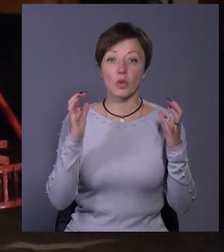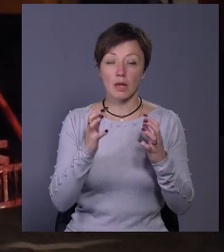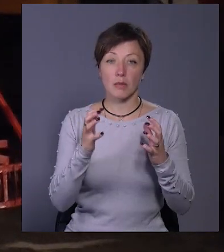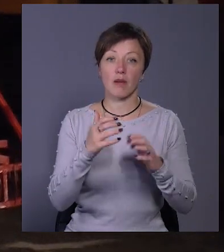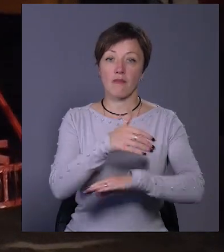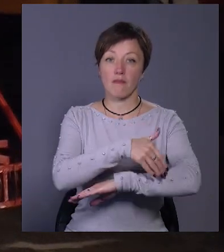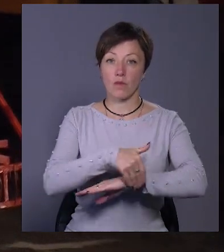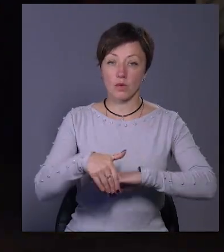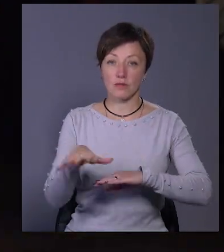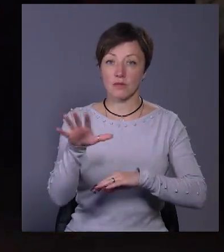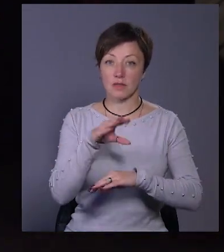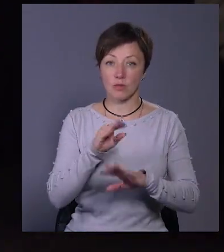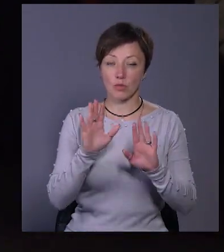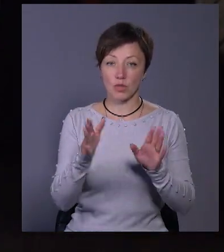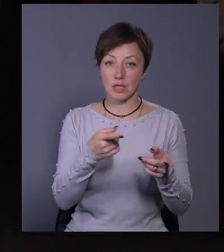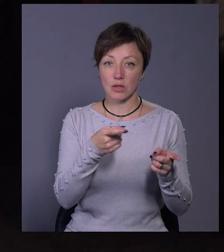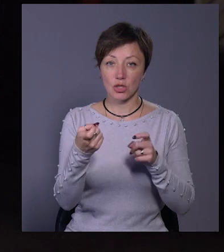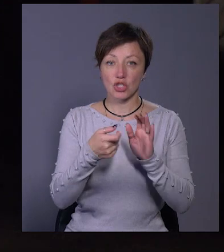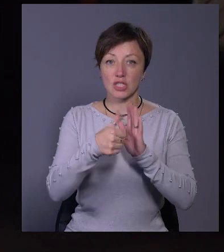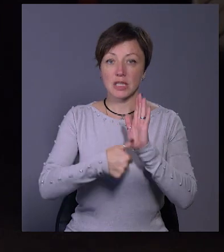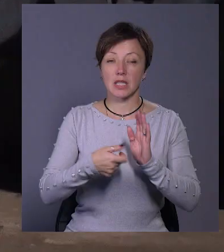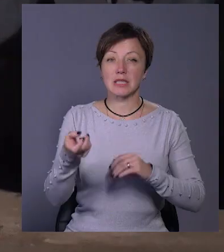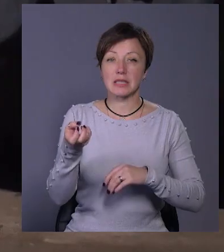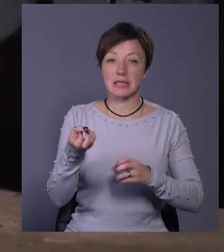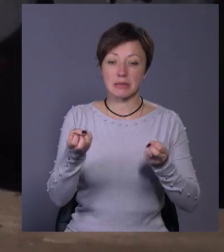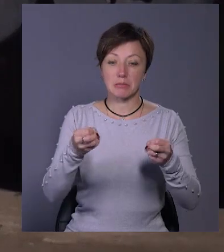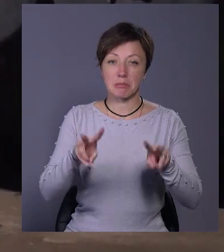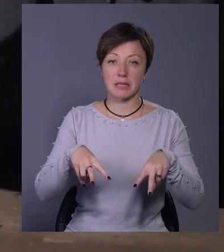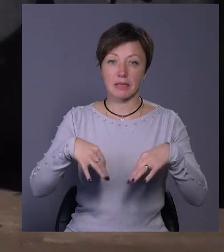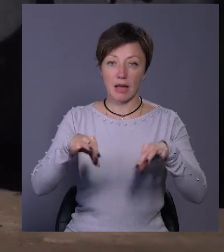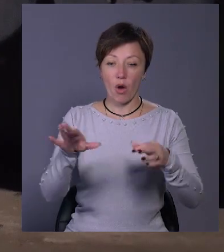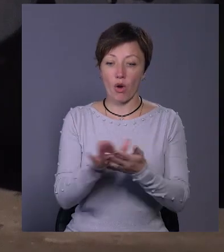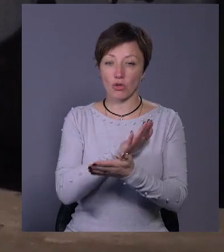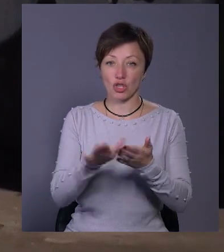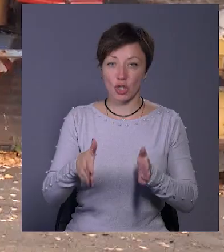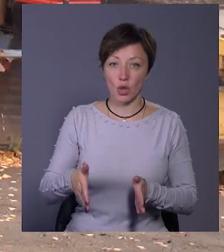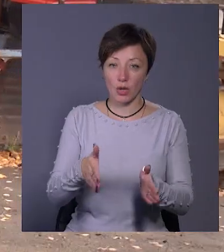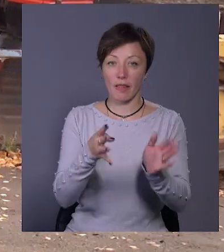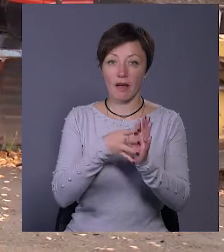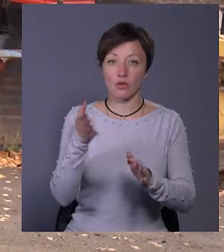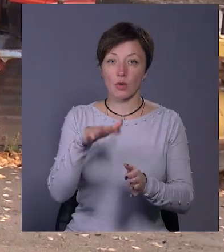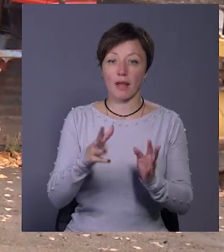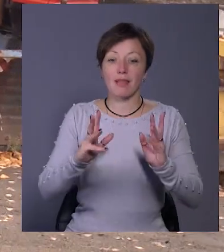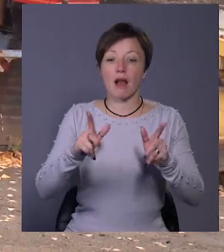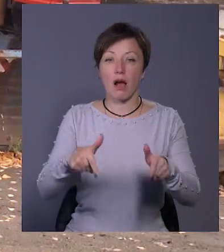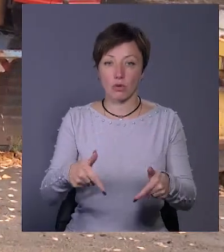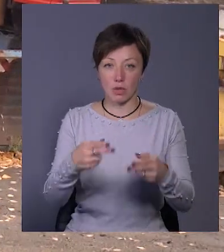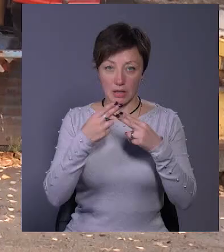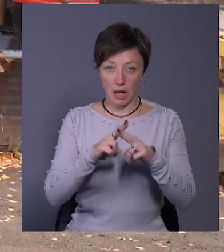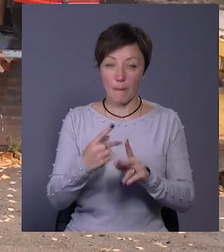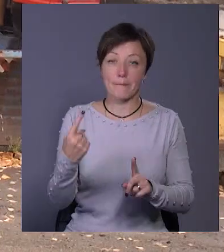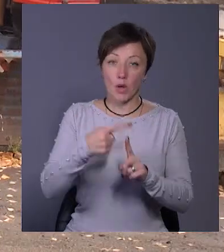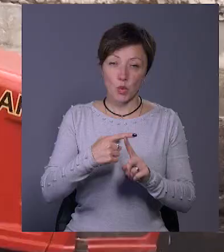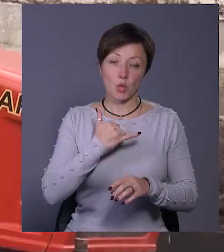вулично-дорожньої міріусі всього планують залучати 16 одиниць спецтехніки для очищення доріг і 9 одиниць терактовної техніки. Плюс